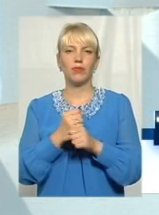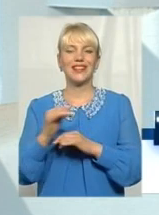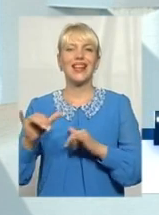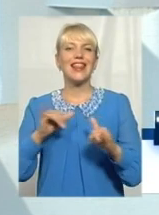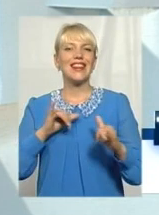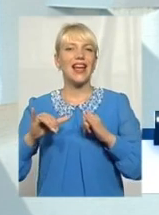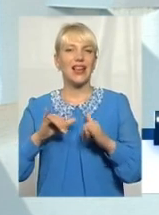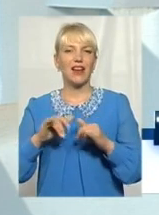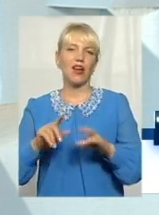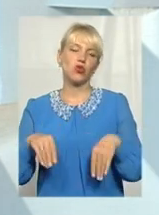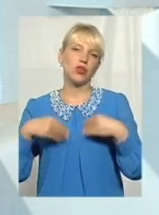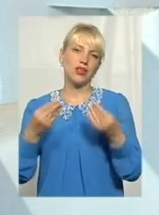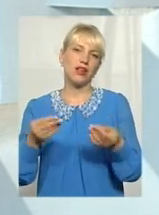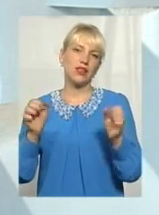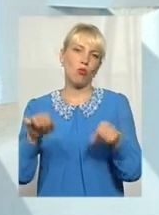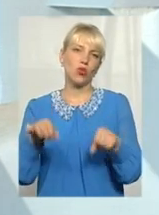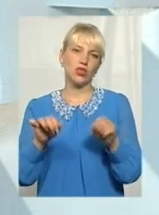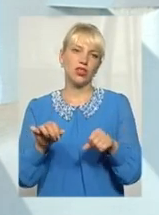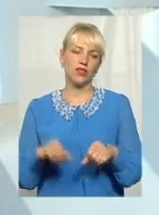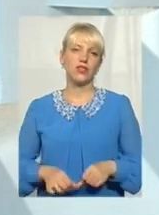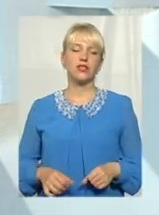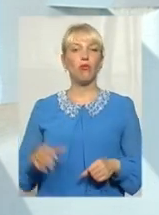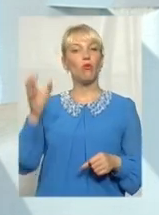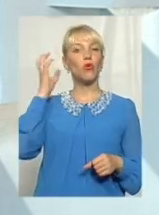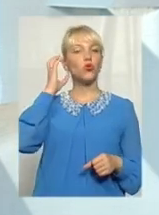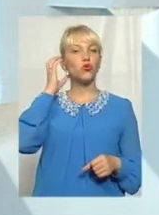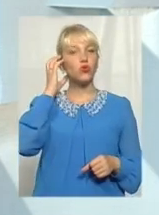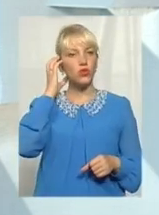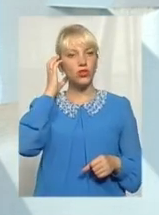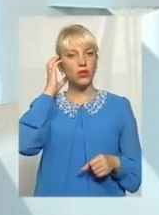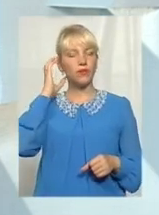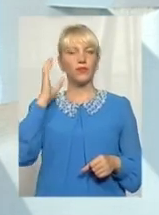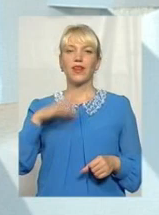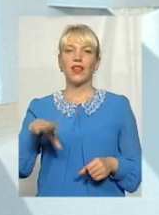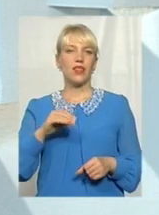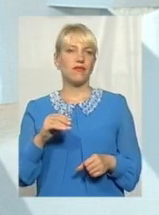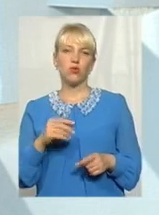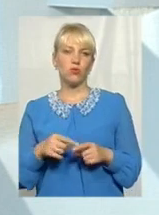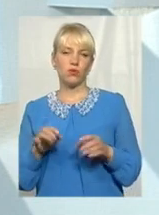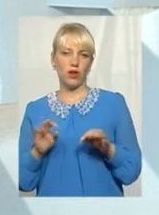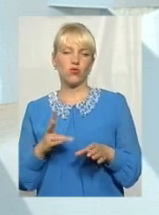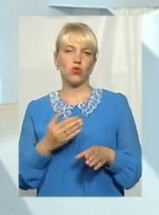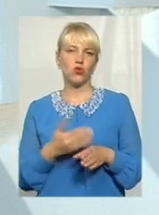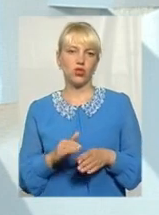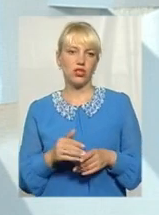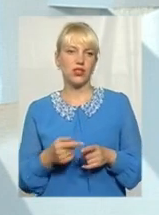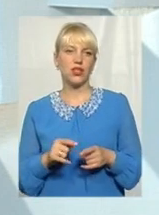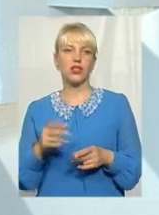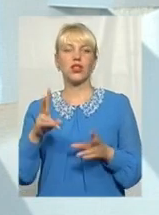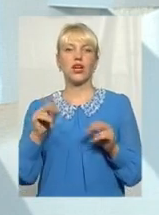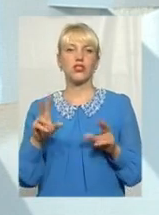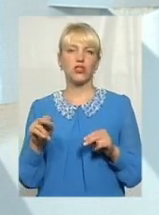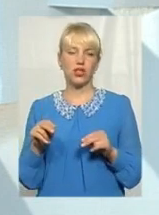І все-таки дати можливість почути хоча б не всю правду, але частину. На щастя, ми не є,